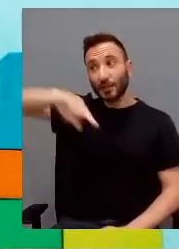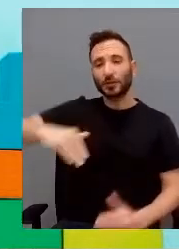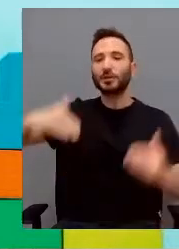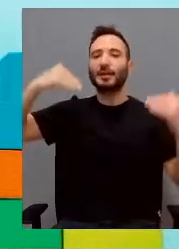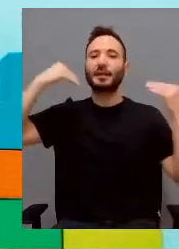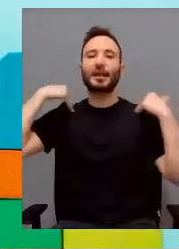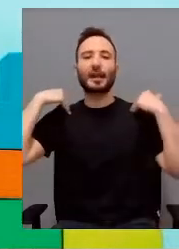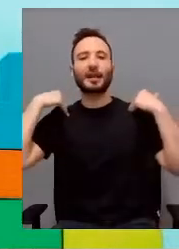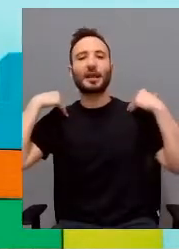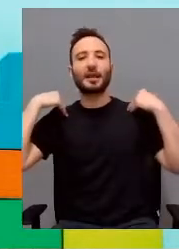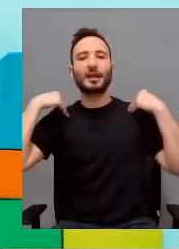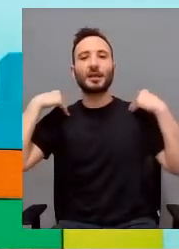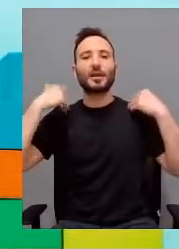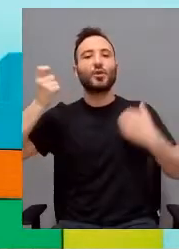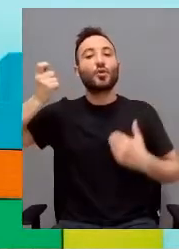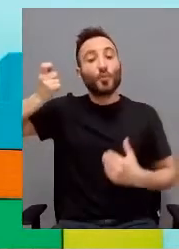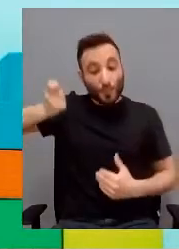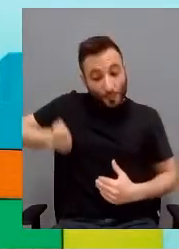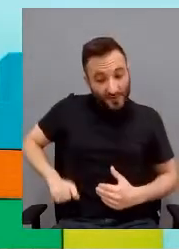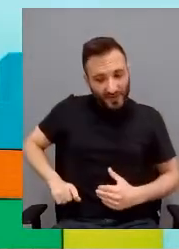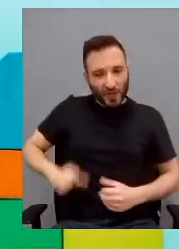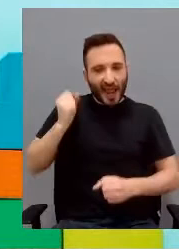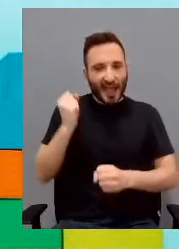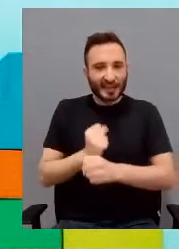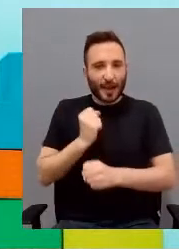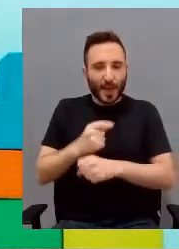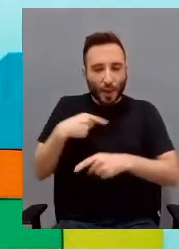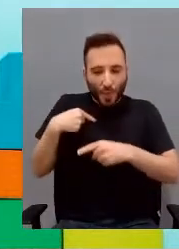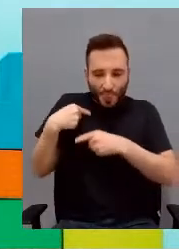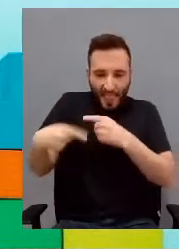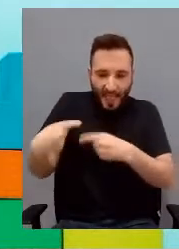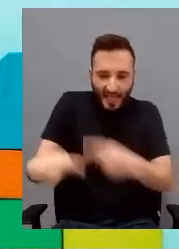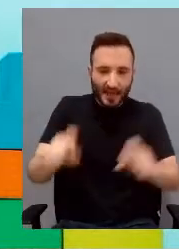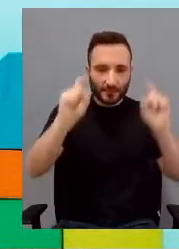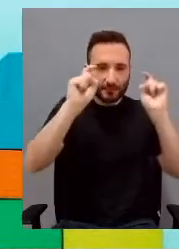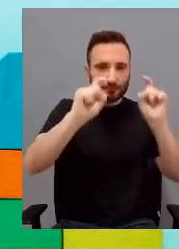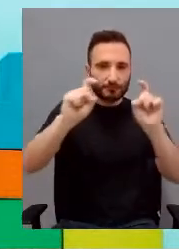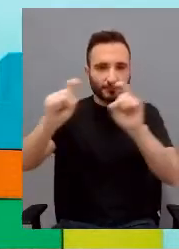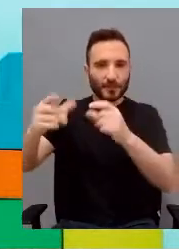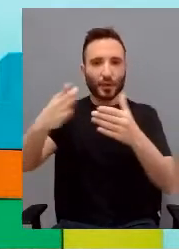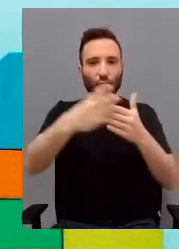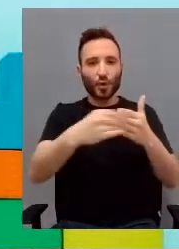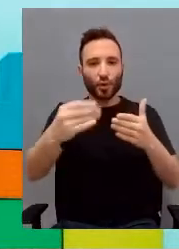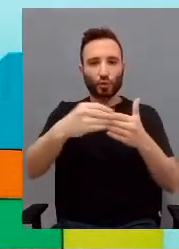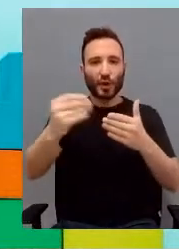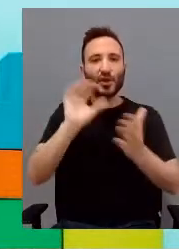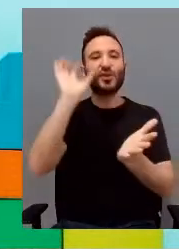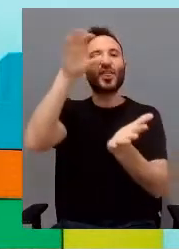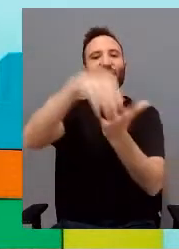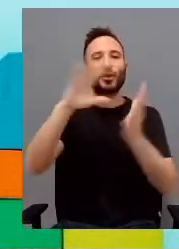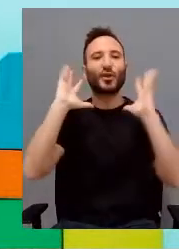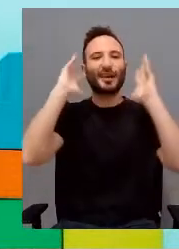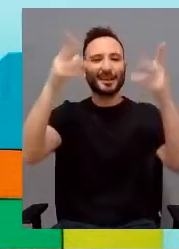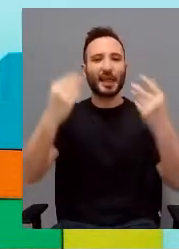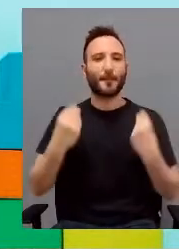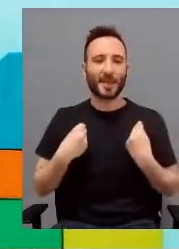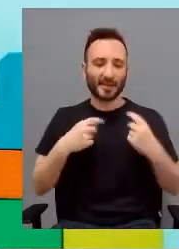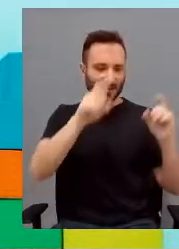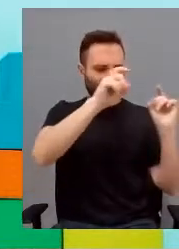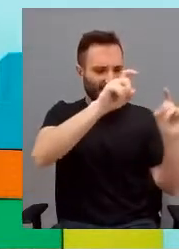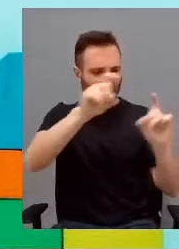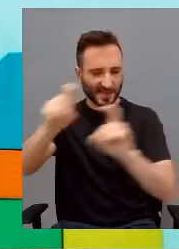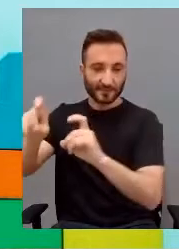la professione, il lavoro diario, ai usuari di Cascina Rossago. Cascina